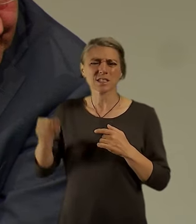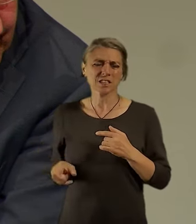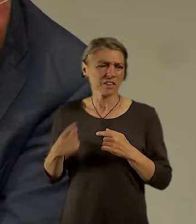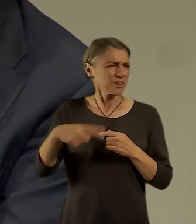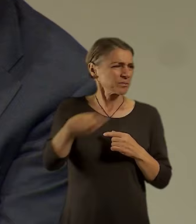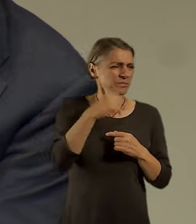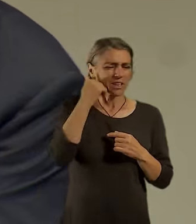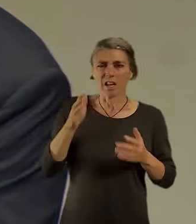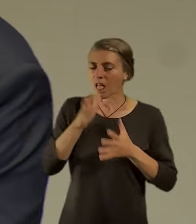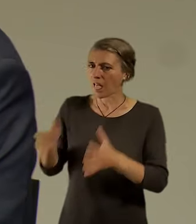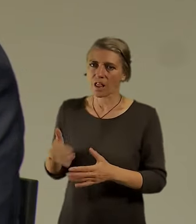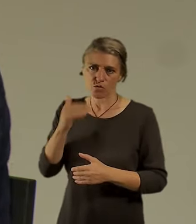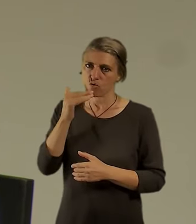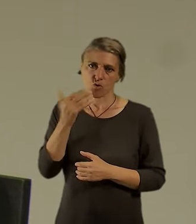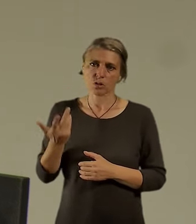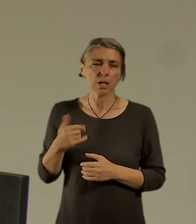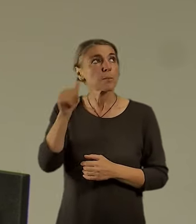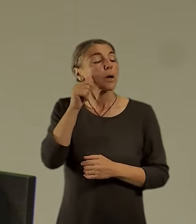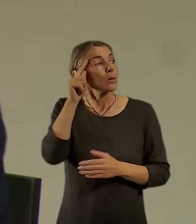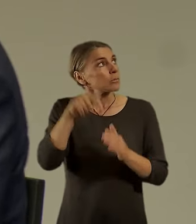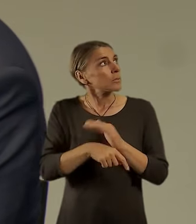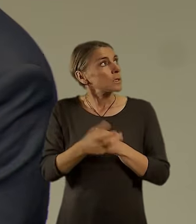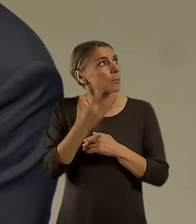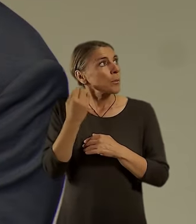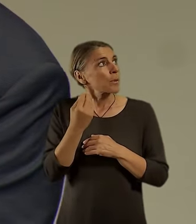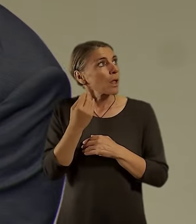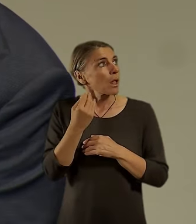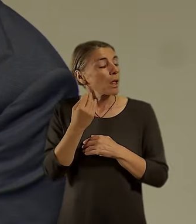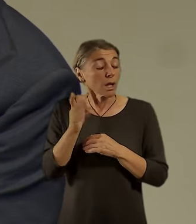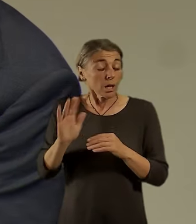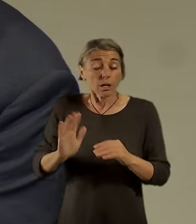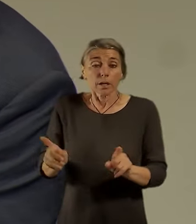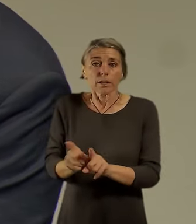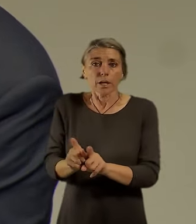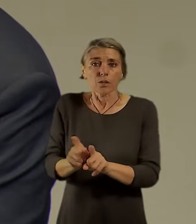vytěsnil jeho jméno. Ne, to byly nej. A ten zařídě...